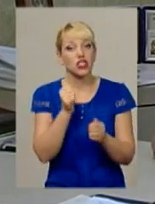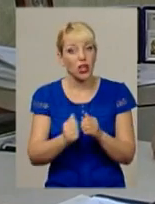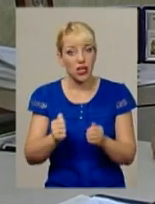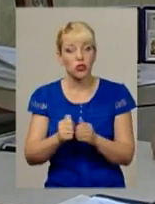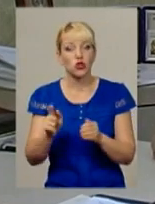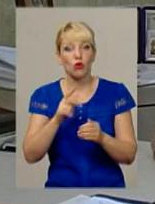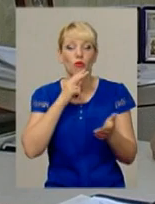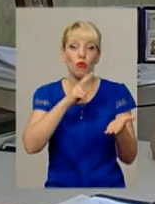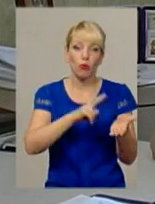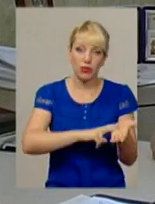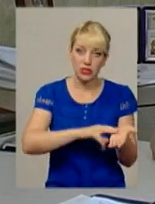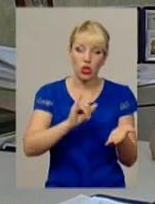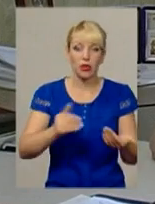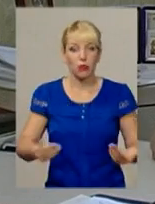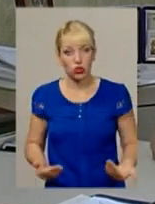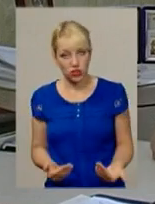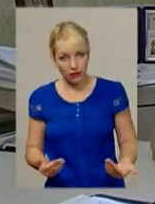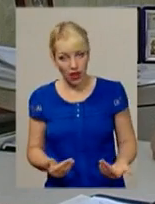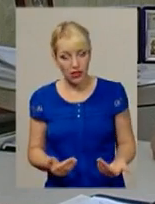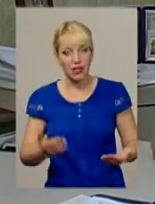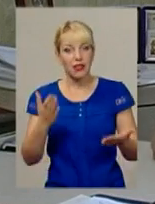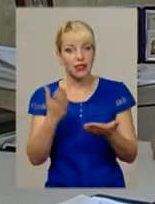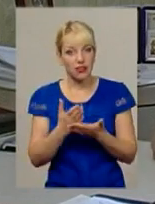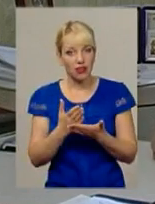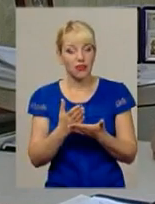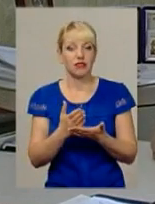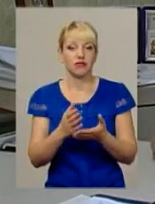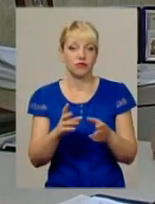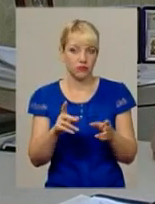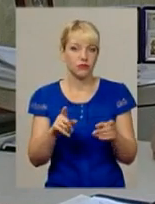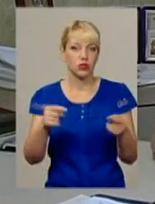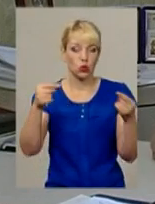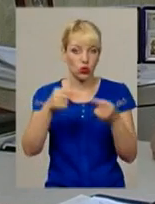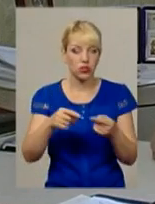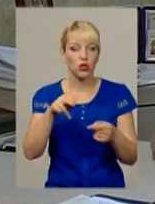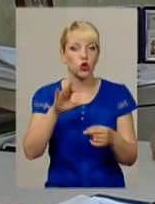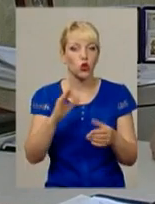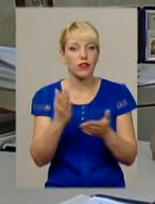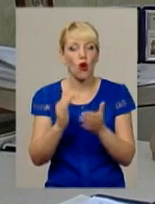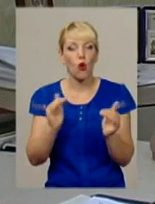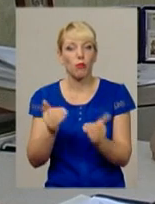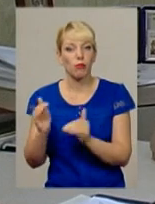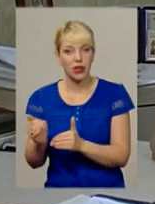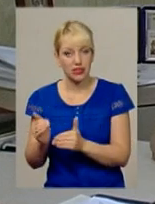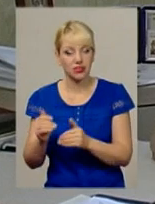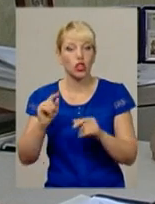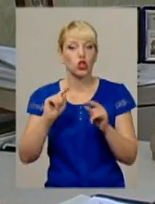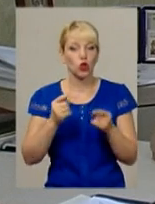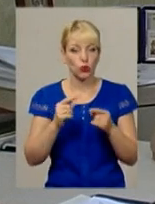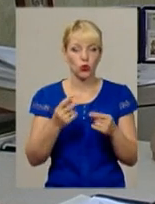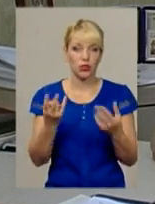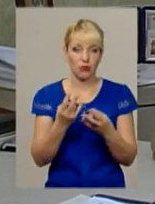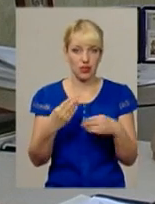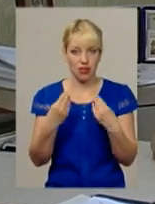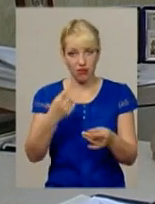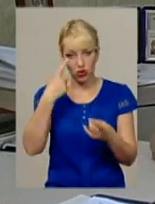містом проживання, то є певне обмеження. Тобто, інформація за суб'єктом буде надаватися в вигляді надання інформації